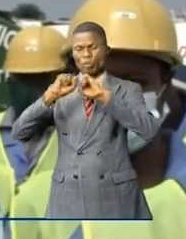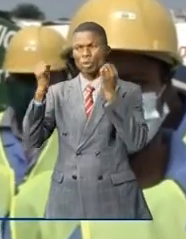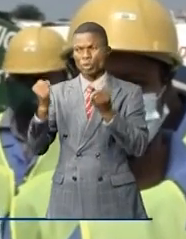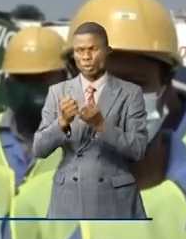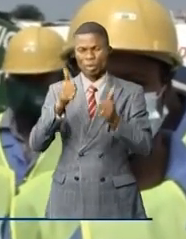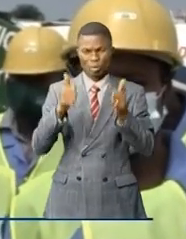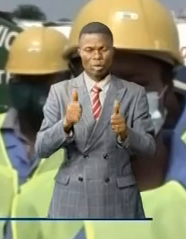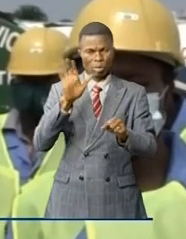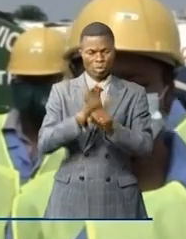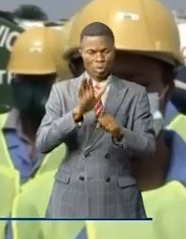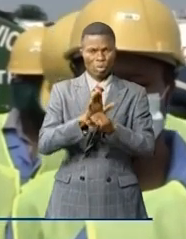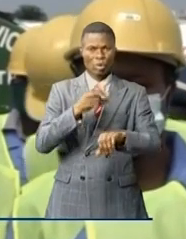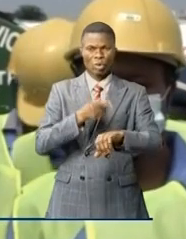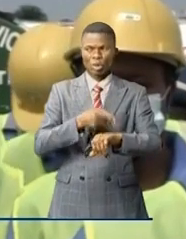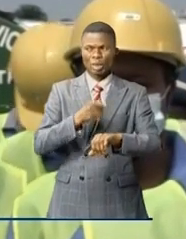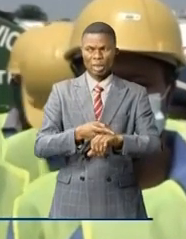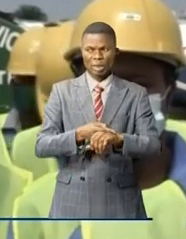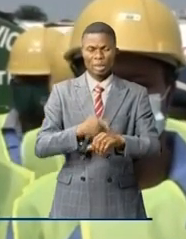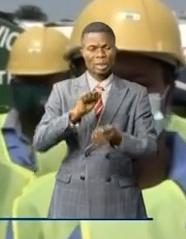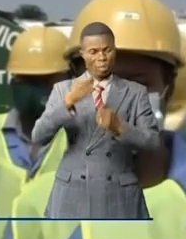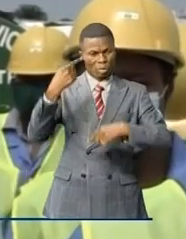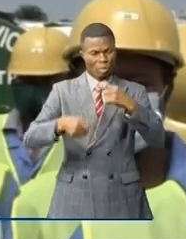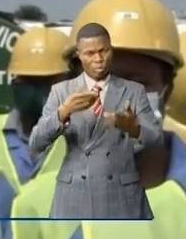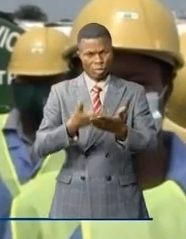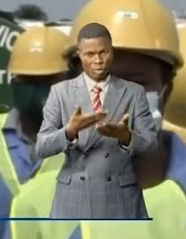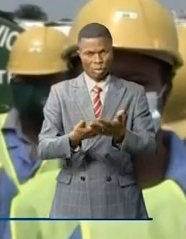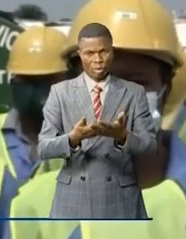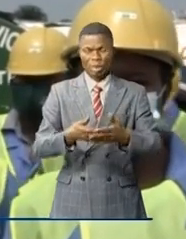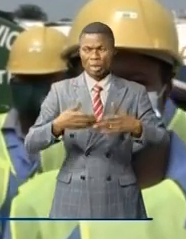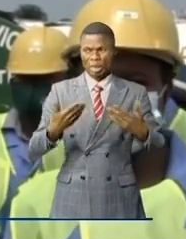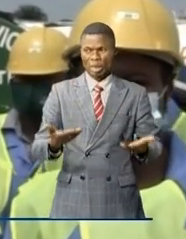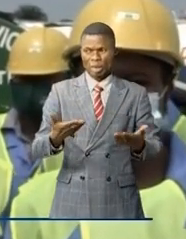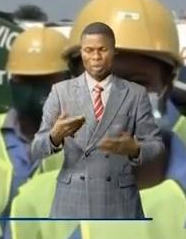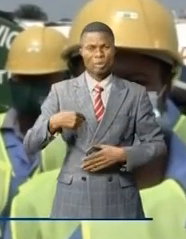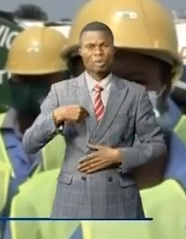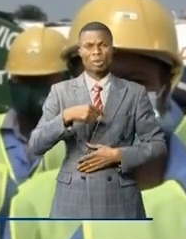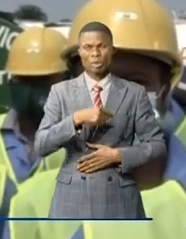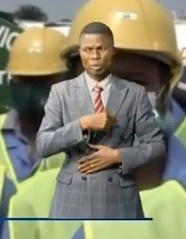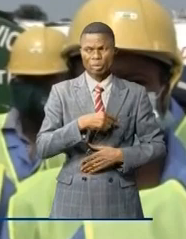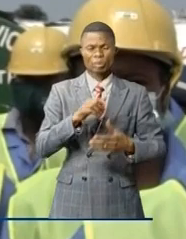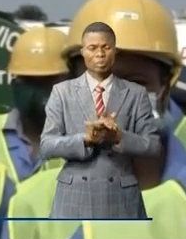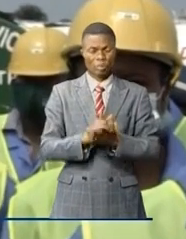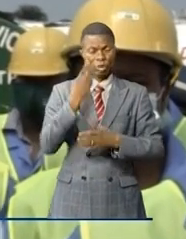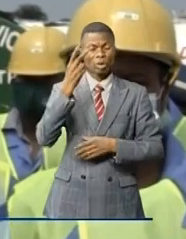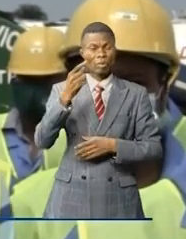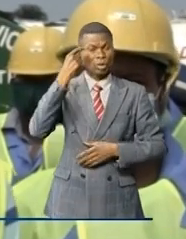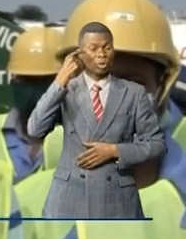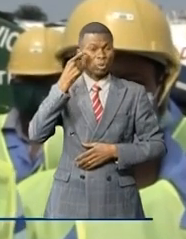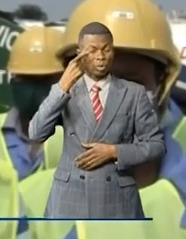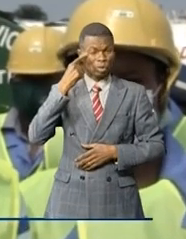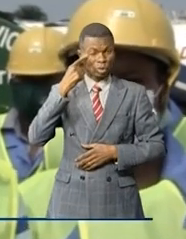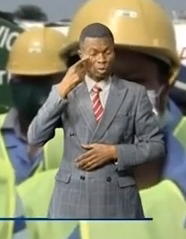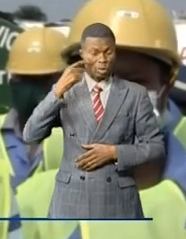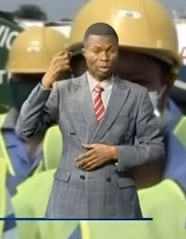Il y a plusieurs fois on voit des images qui circulent partout dans les réseaux sociaux en voyant des Chinois en train de